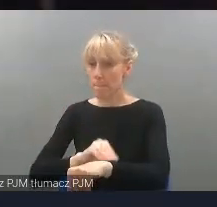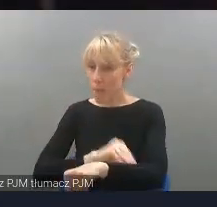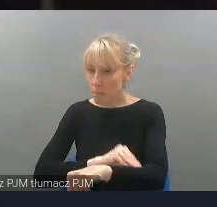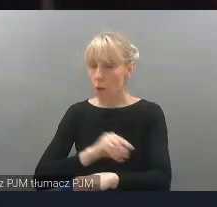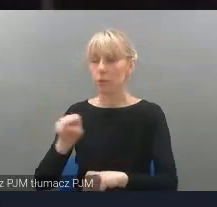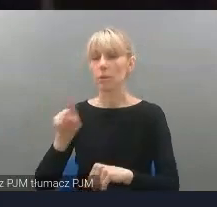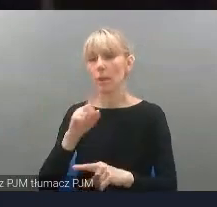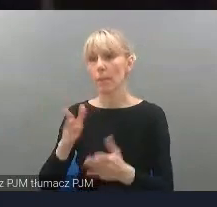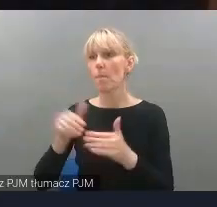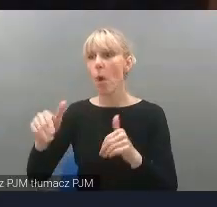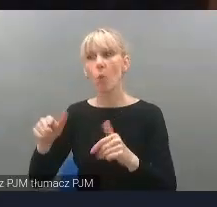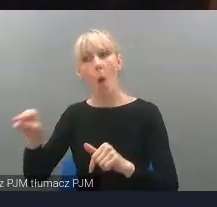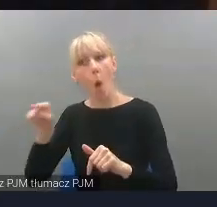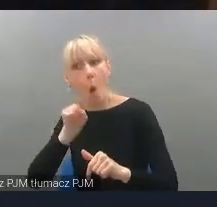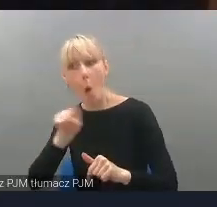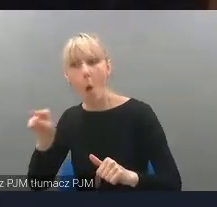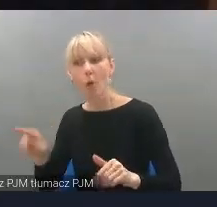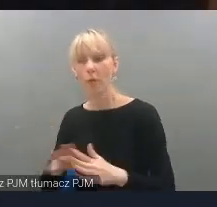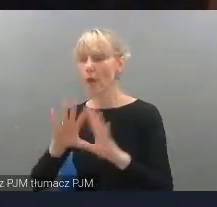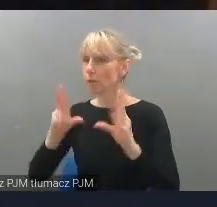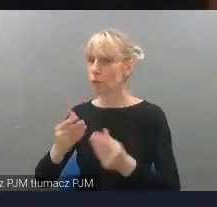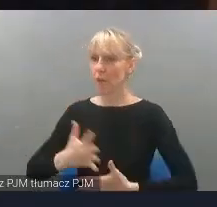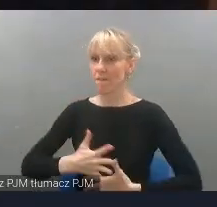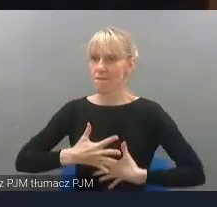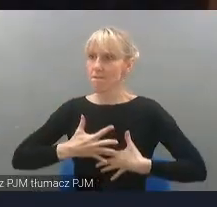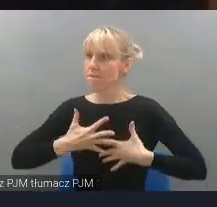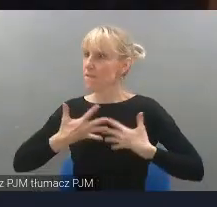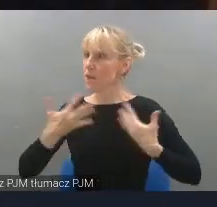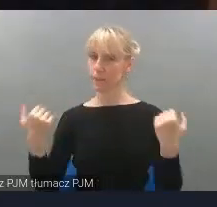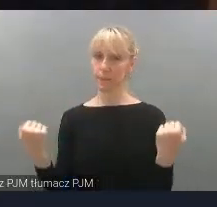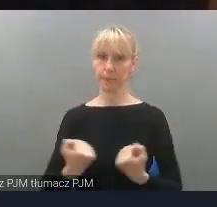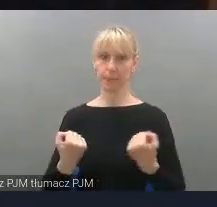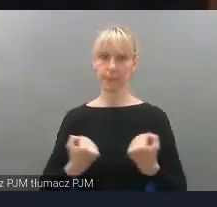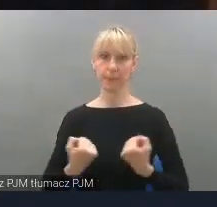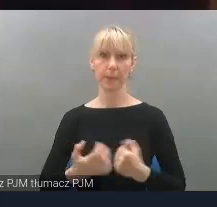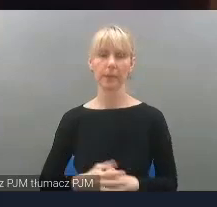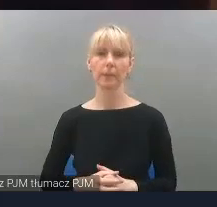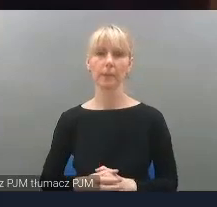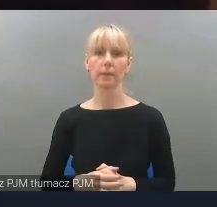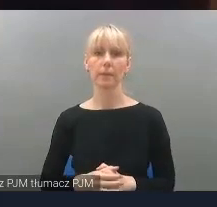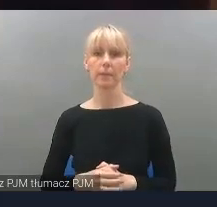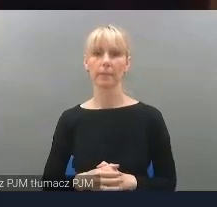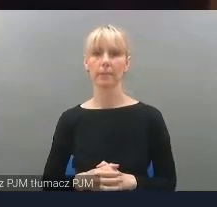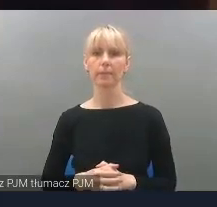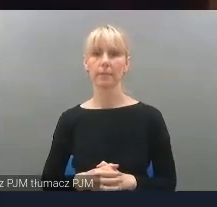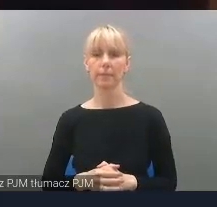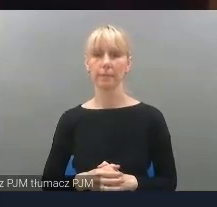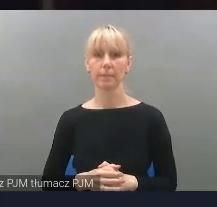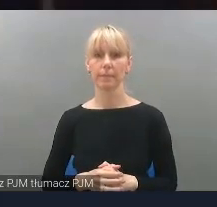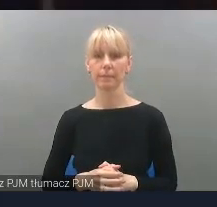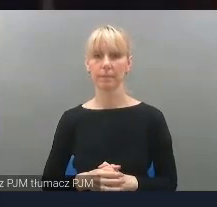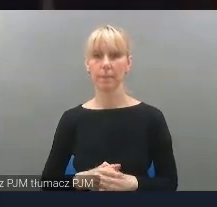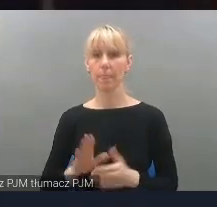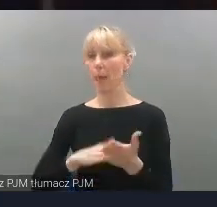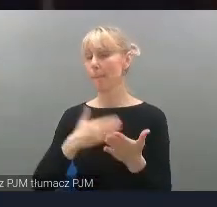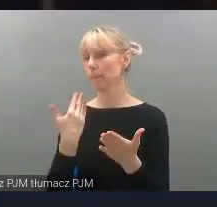żeby mogły wyrażać własne ekspresje za pomocą mediów, które na co dzień, powiedzmy, są dla nich niedostępne. Czyli